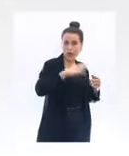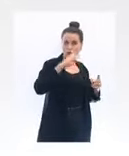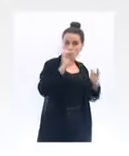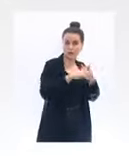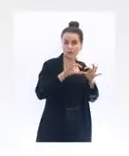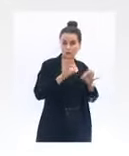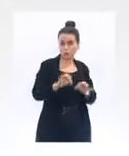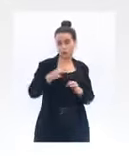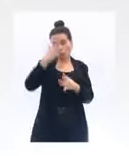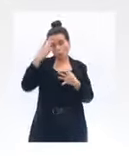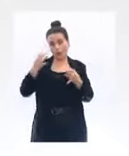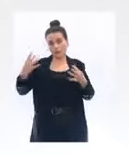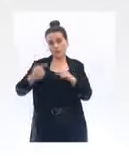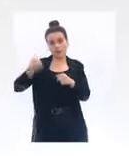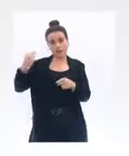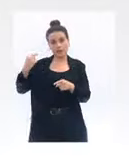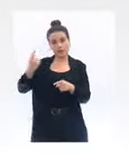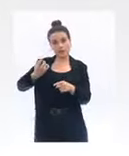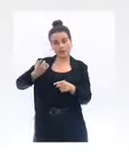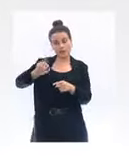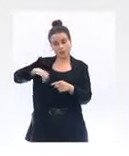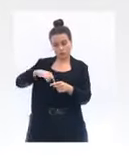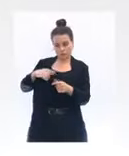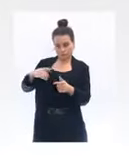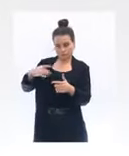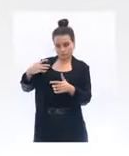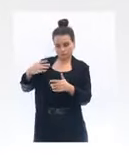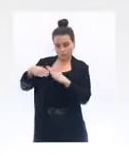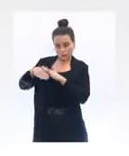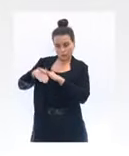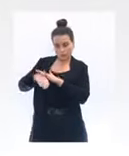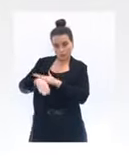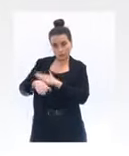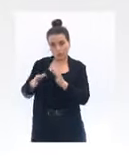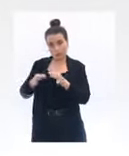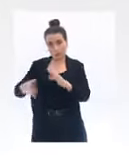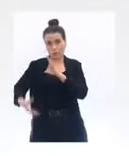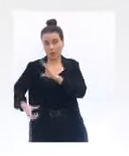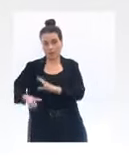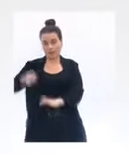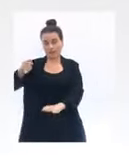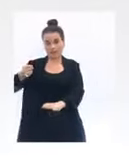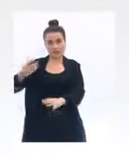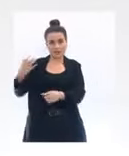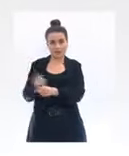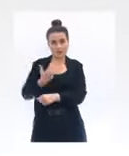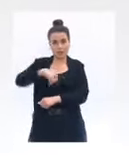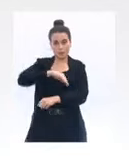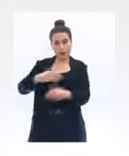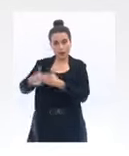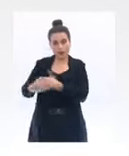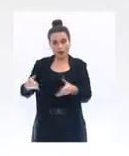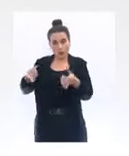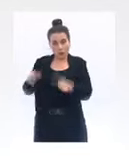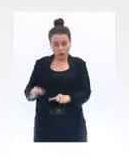'on avait réussi à réduire l'épidémie et à sauver beaucoup de vies. Beaucoup, beaucoup, beaucoup de vies. Et c'est ce que nous voulons faire avec ce nouveau confinement.